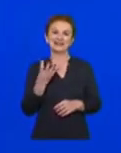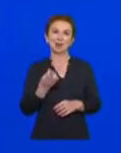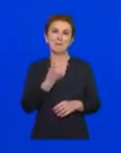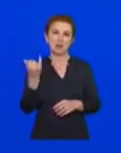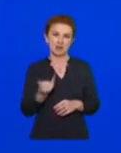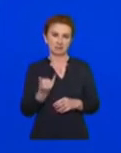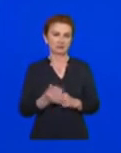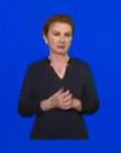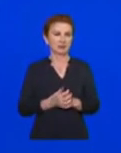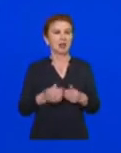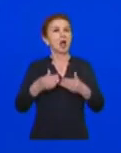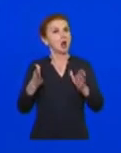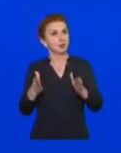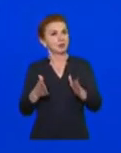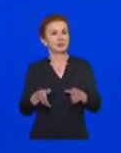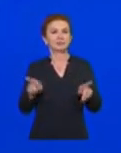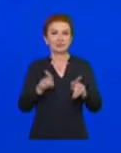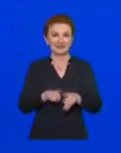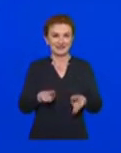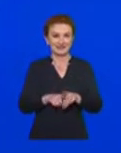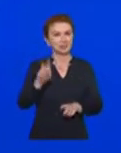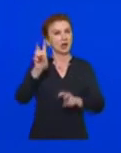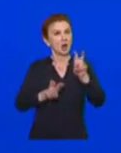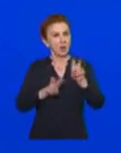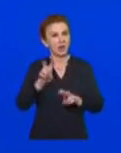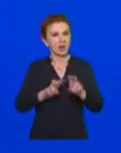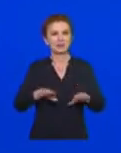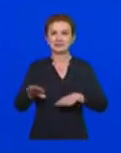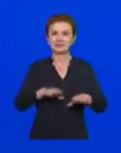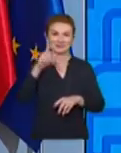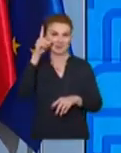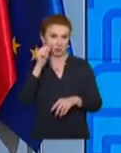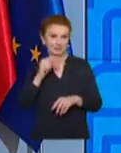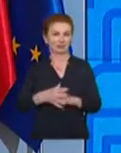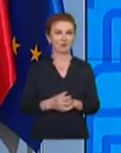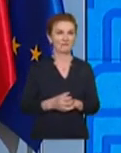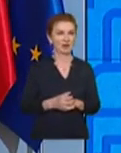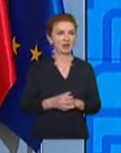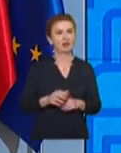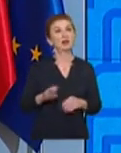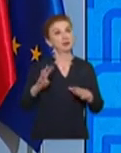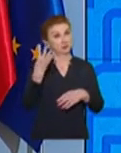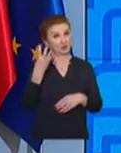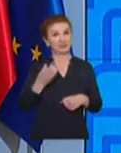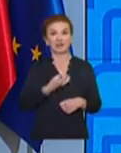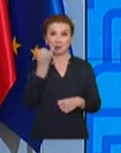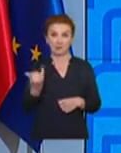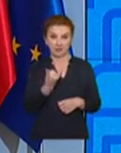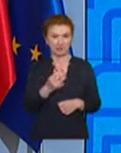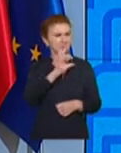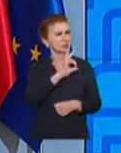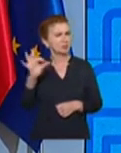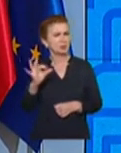że w tym samym czasie działalność mogą wznowić hotele, a także inne obiekty z miejscami noclegowymi. Od 4 maja, szczególnie to